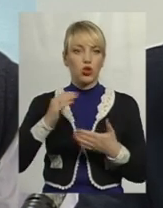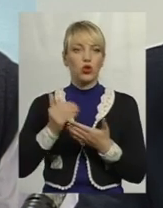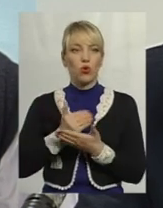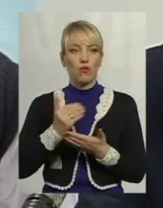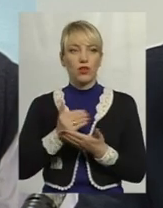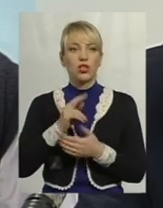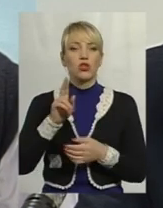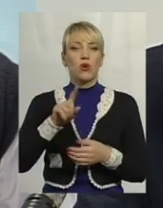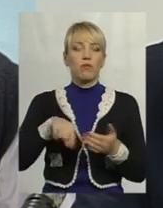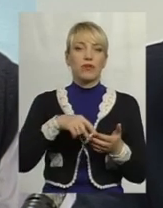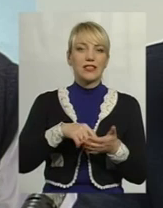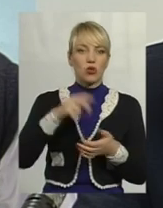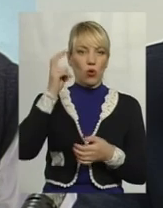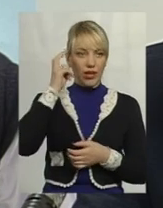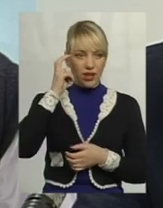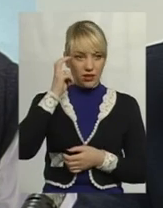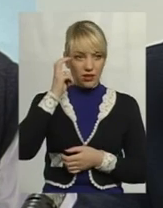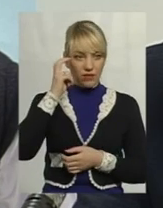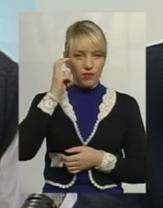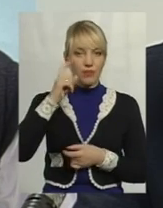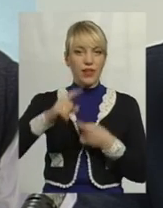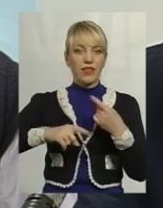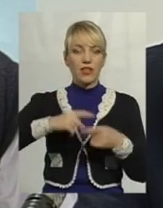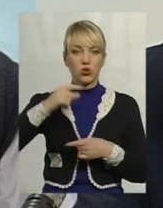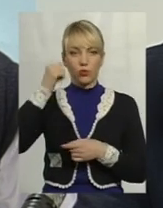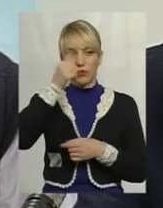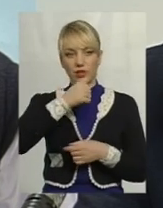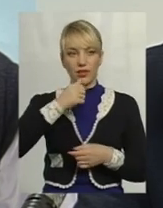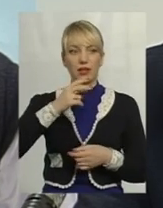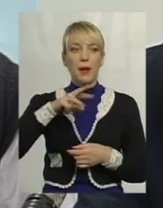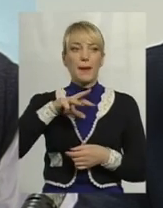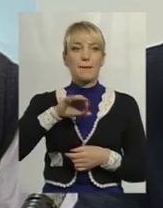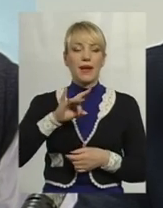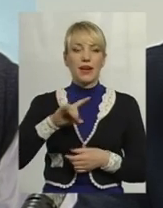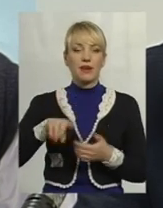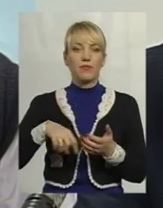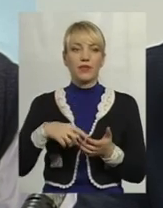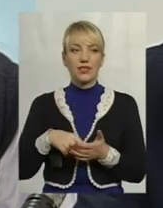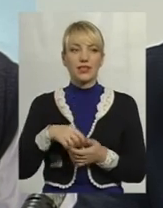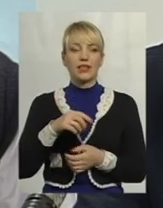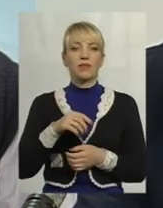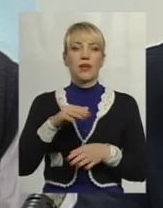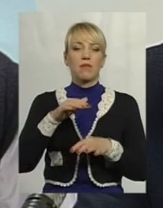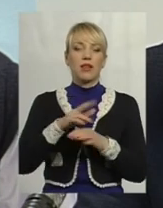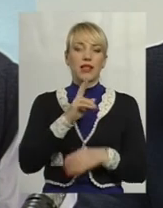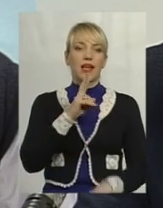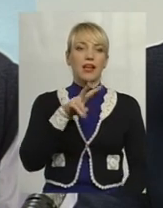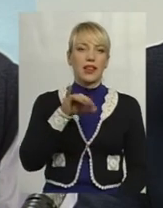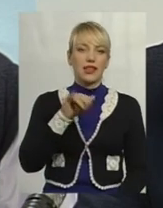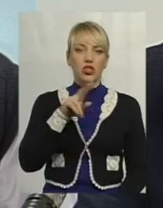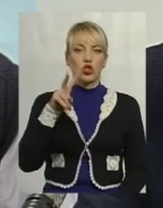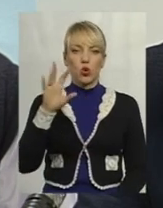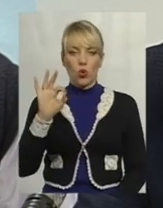по місту Києву на наступний рік мер міста, пан Кличко Володимир, пообіцяли